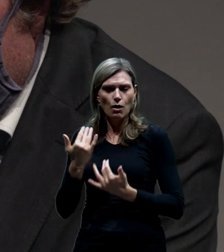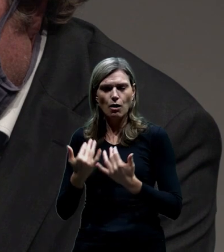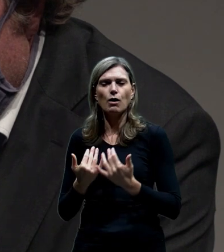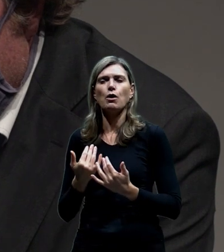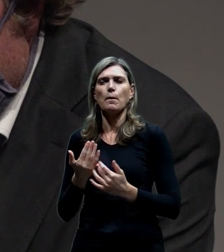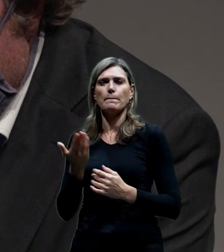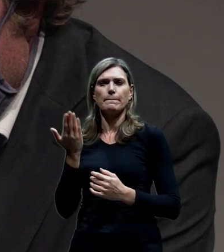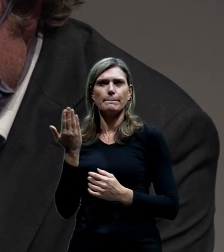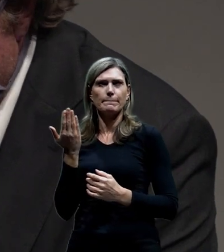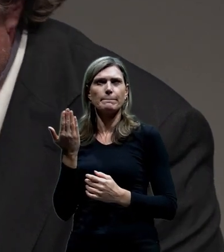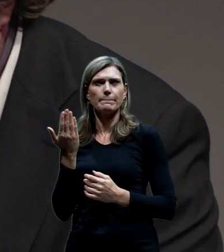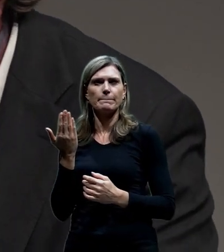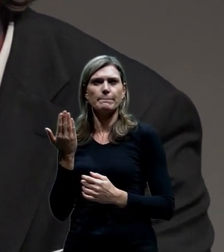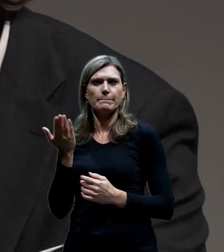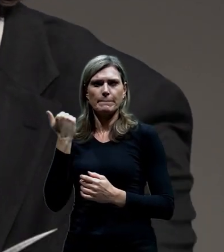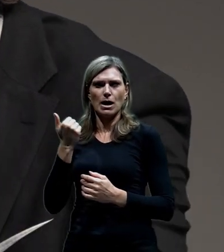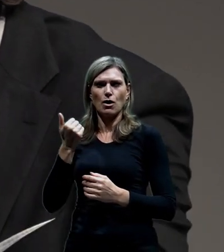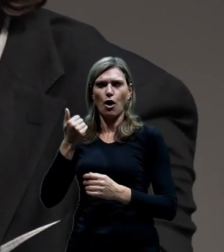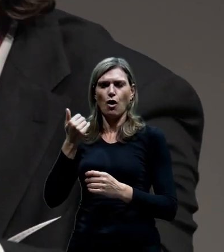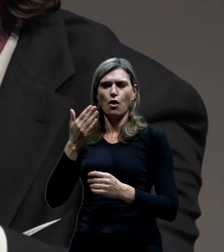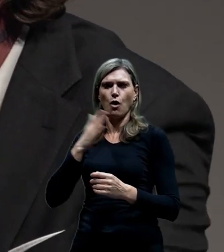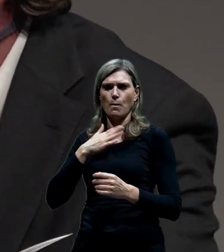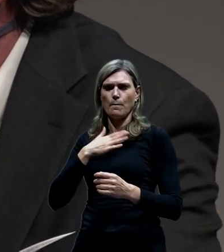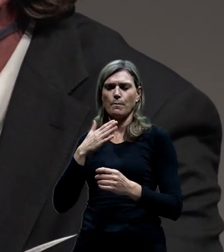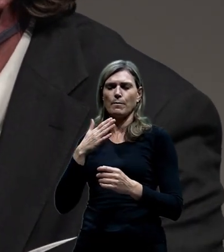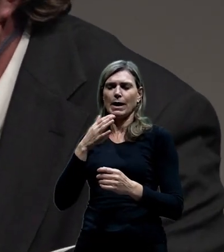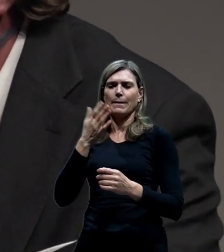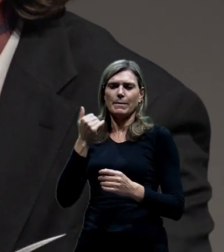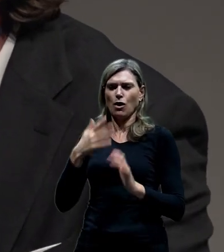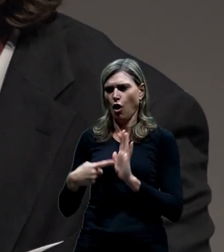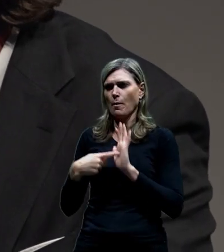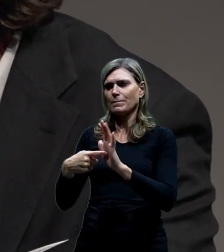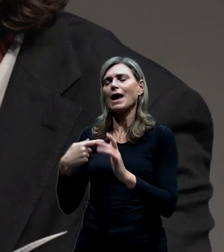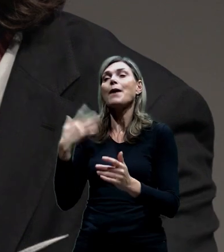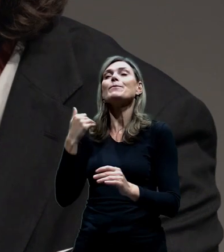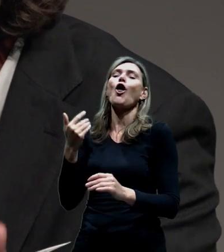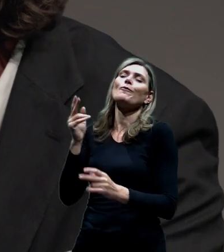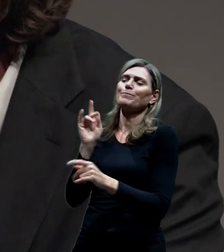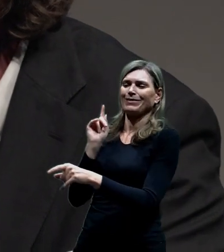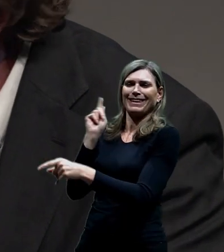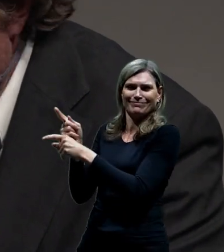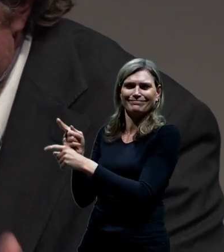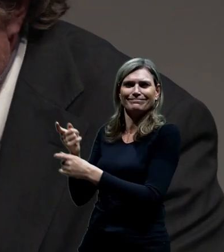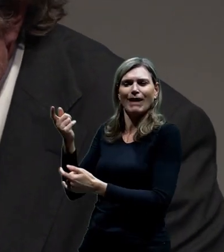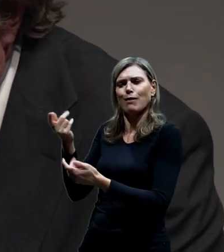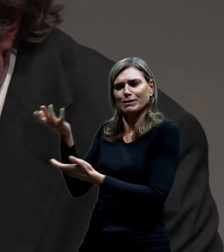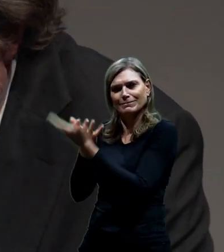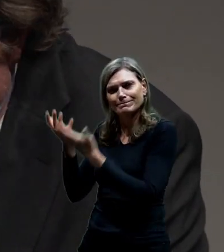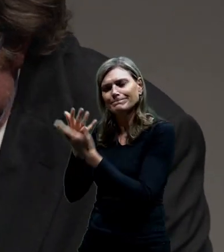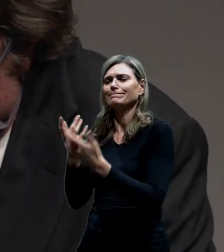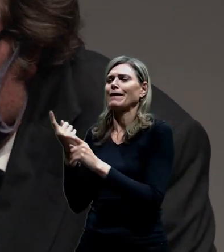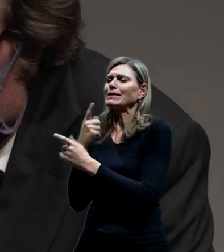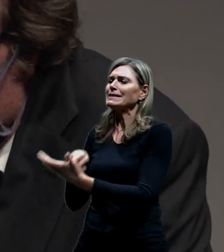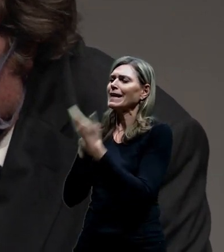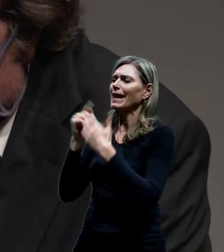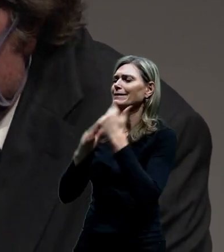co se vám v tom konceptu jakoby stane, v kterým jsme doufali, že výjde a že bude vlastně efektivnější, šetrnější